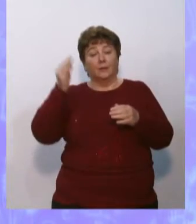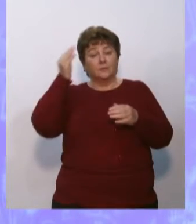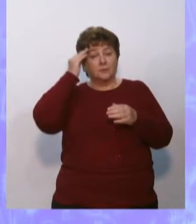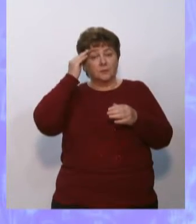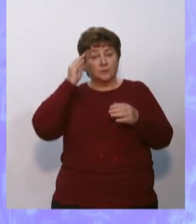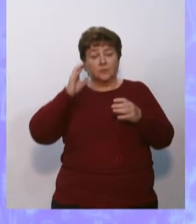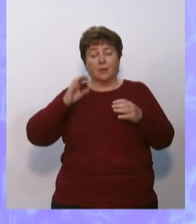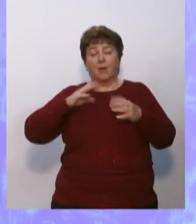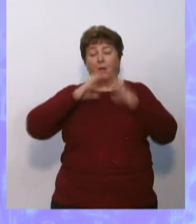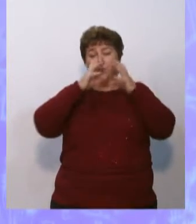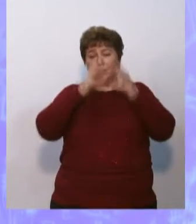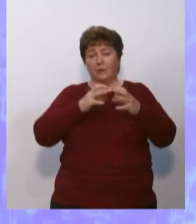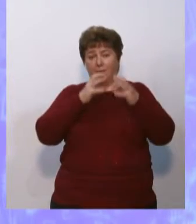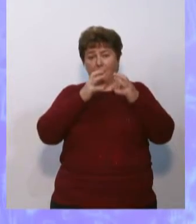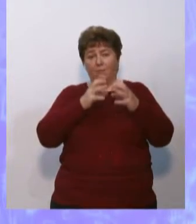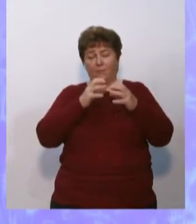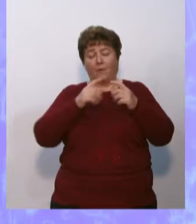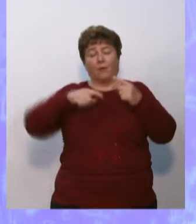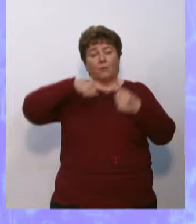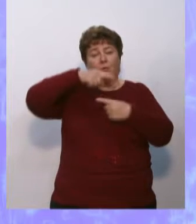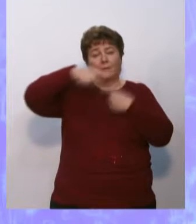мирового круговорота воды?